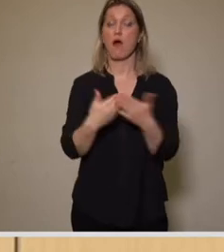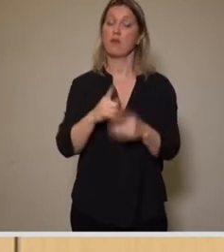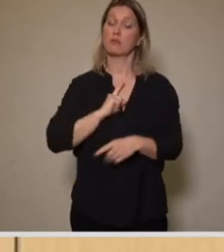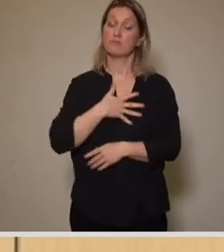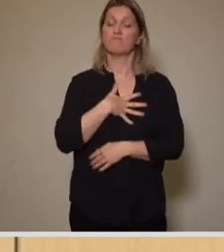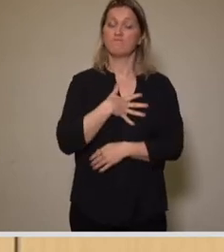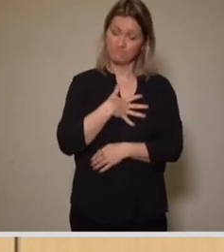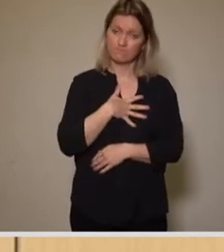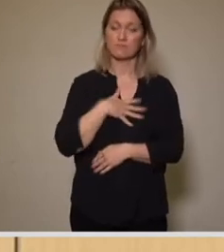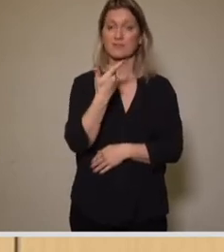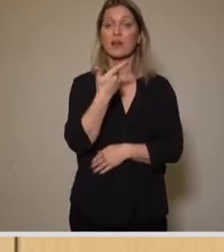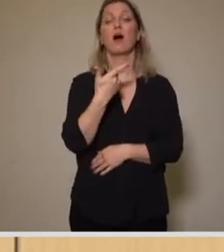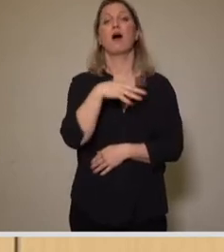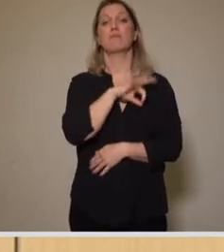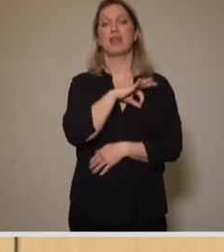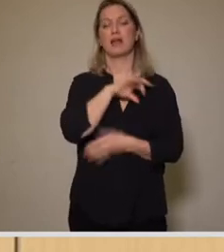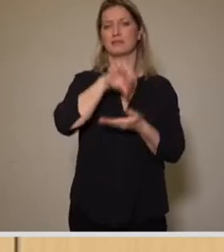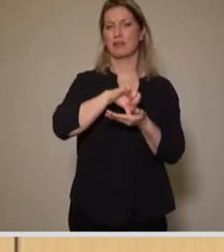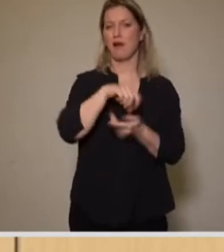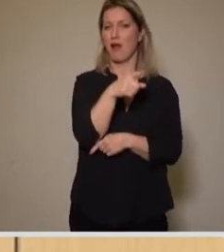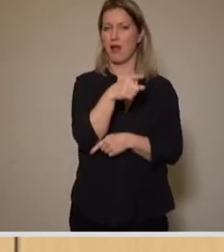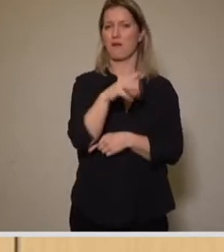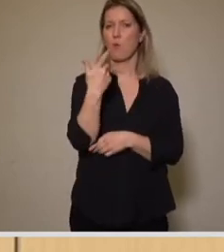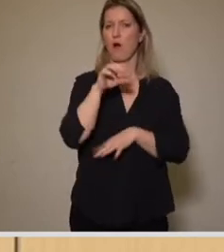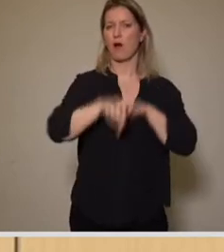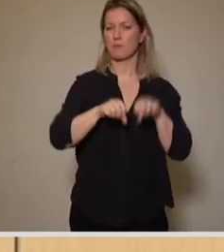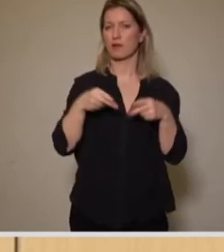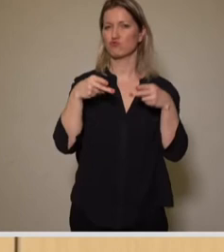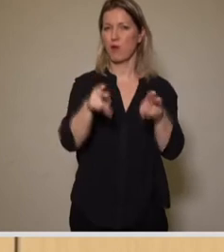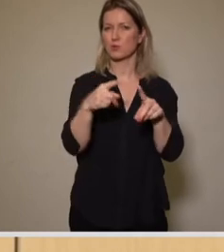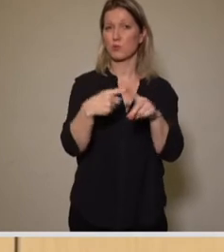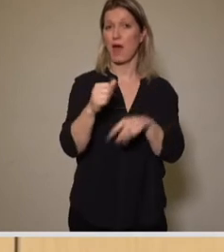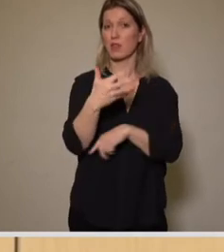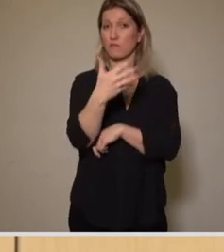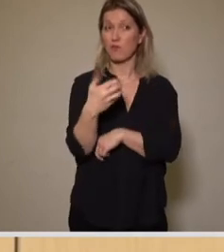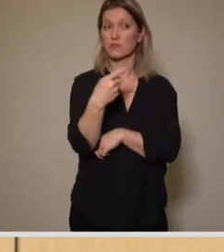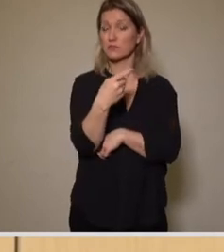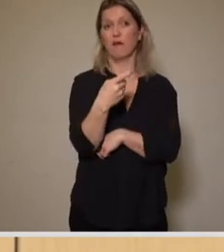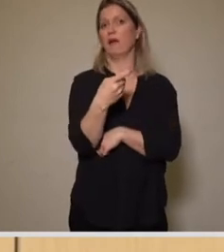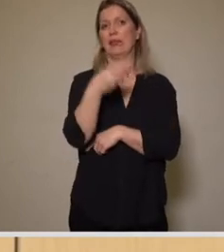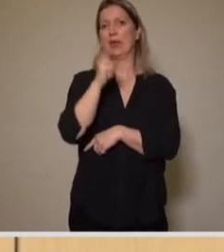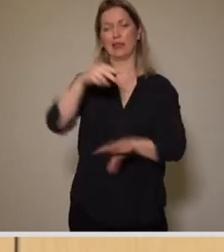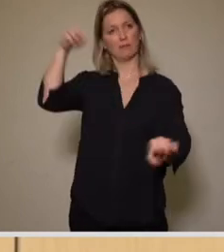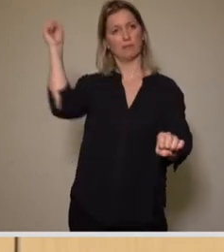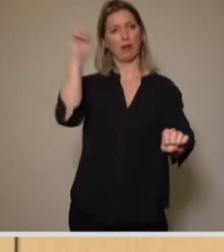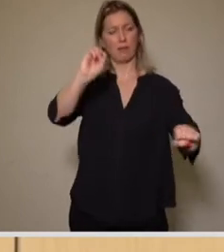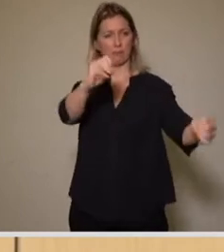Parteizentrale auf der Radeberger Straße 51 nicht angemessen in Szene gesetzt wird.